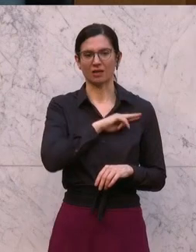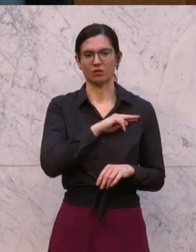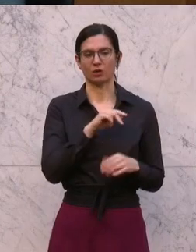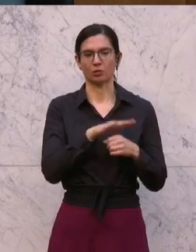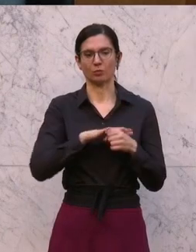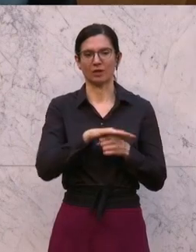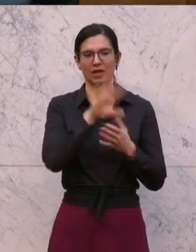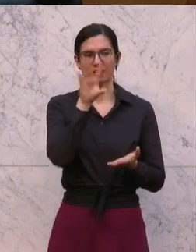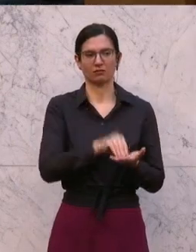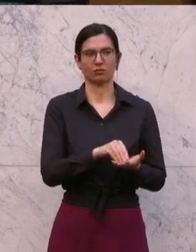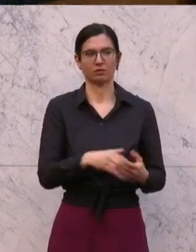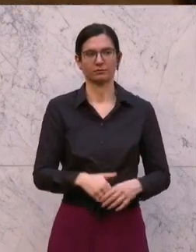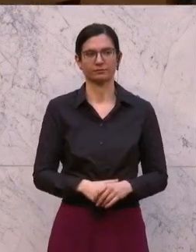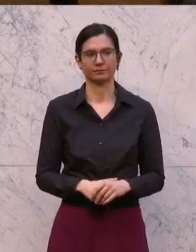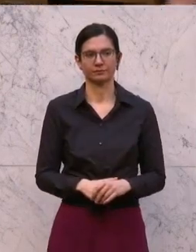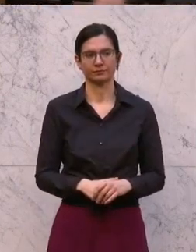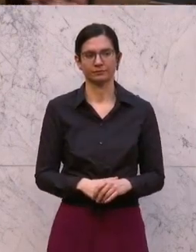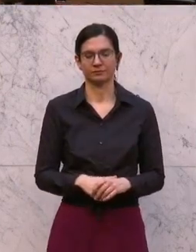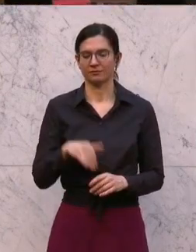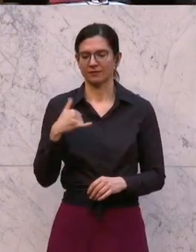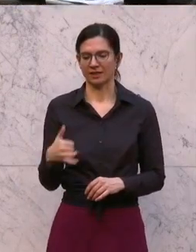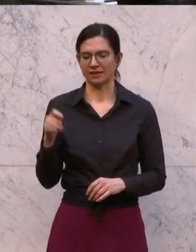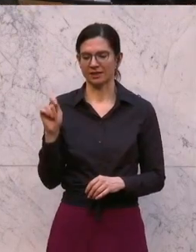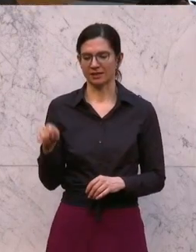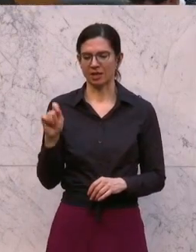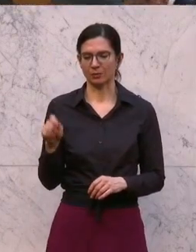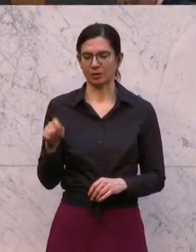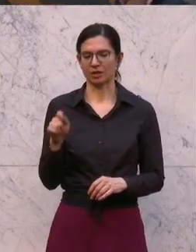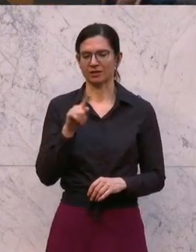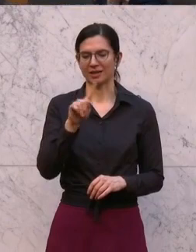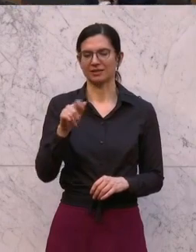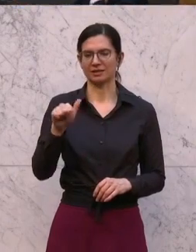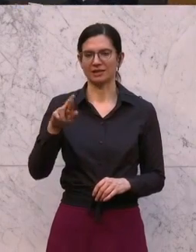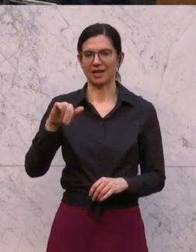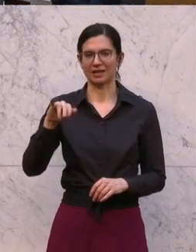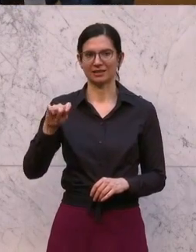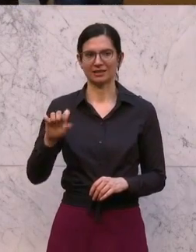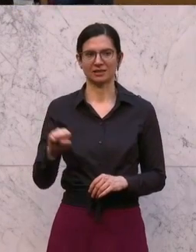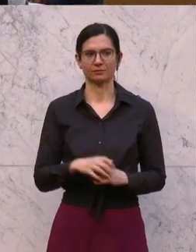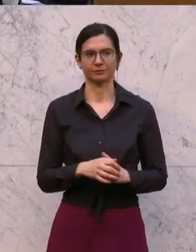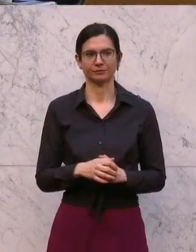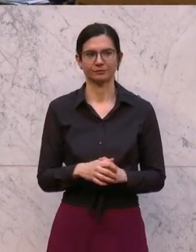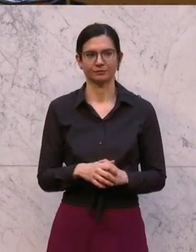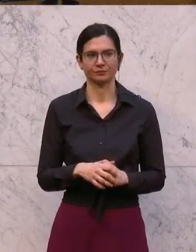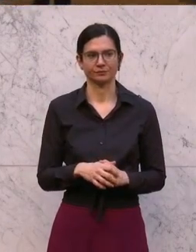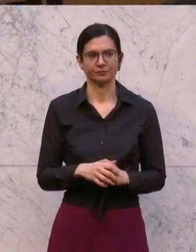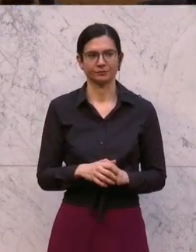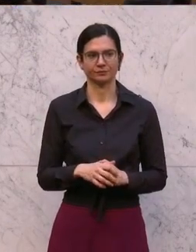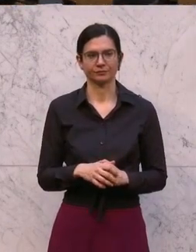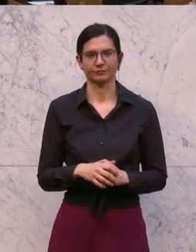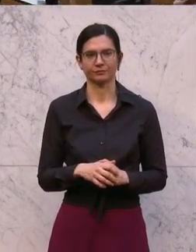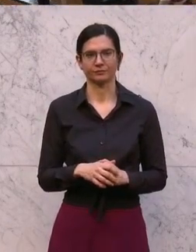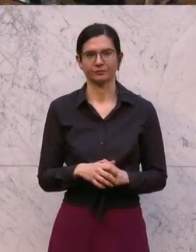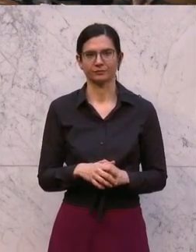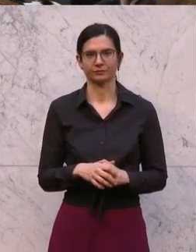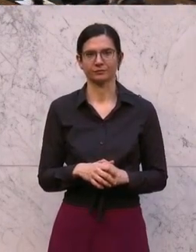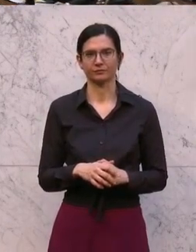Christoph Zaritz von der ÖVP ist der nächste. Auch den Burgenländer haben wir so wie seinen Vorredner heute schon einmal